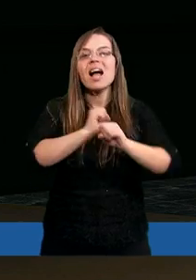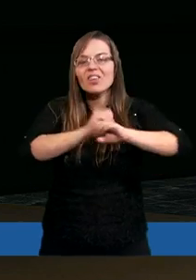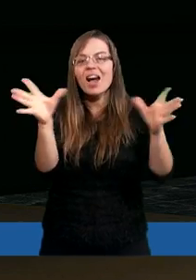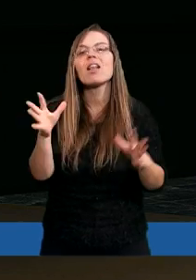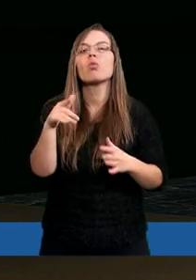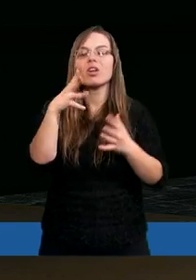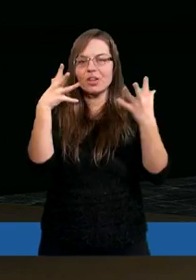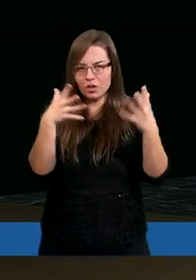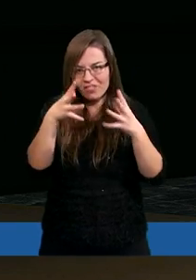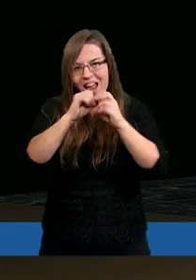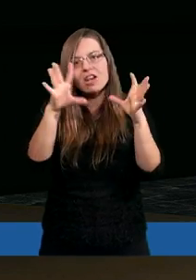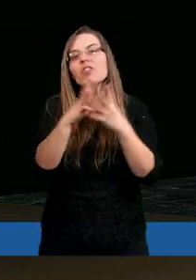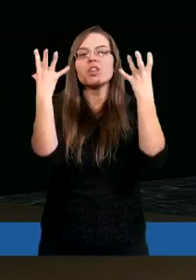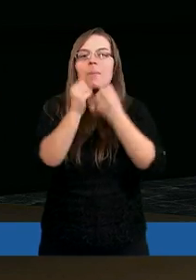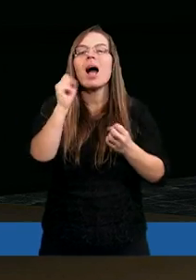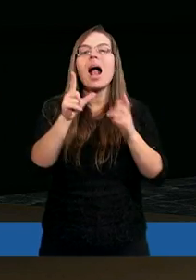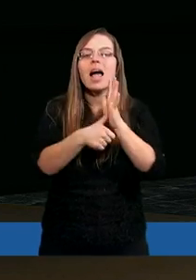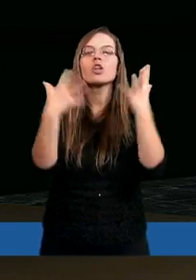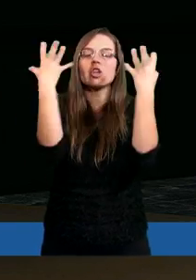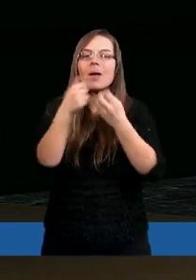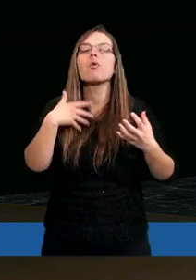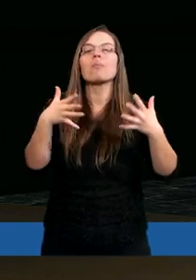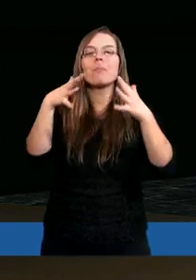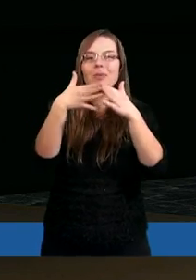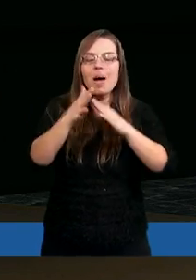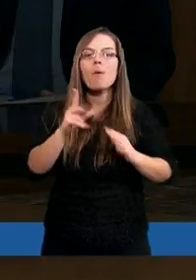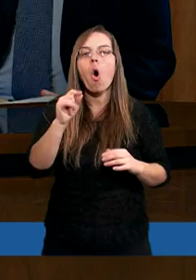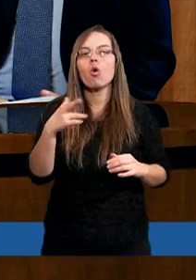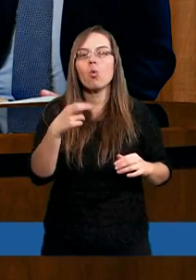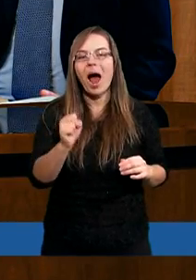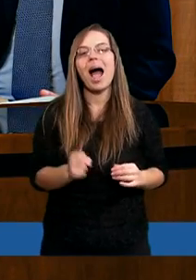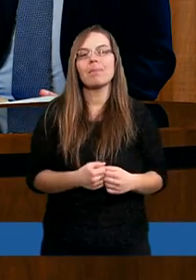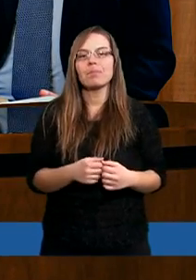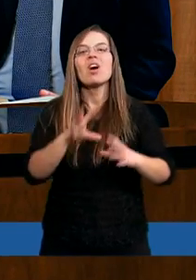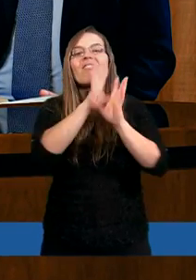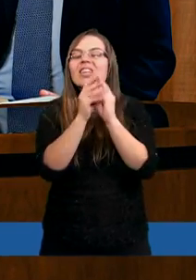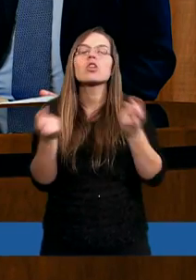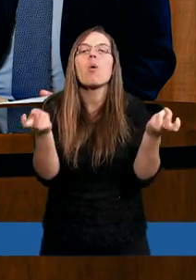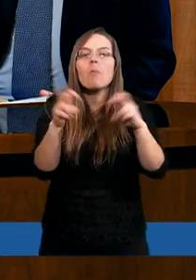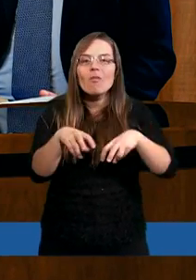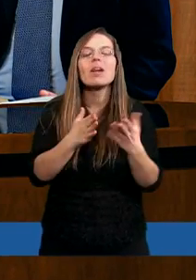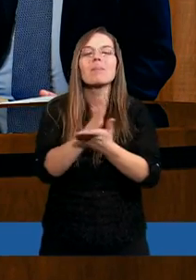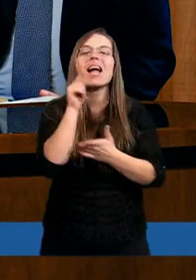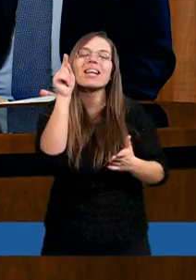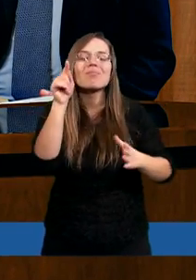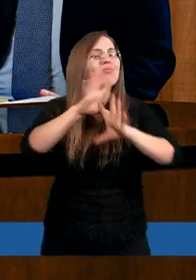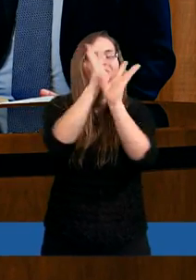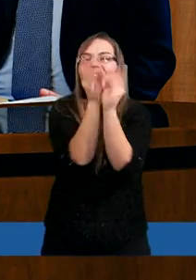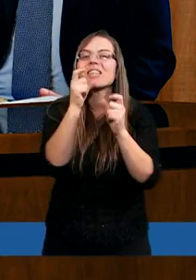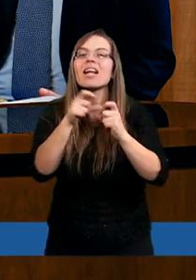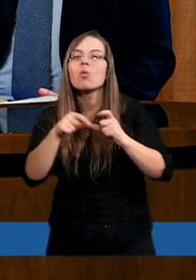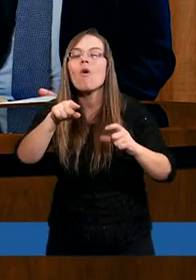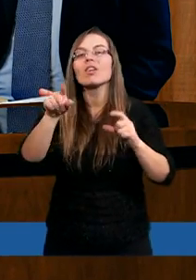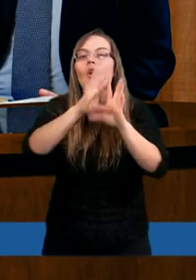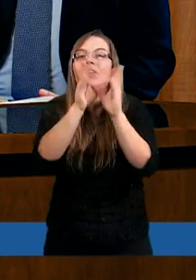A światłość świeci w ciemności, lecz ciemność jej nie przemogła. Tak. Wszystko powstało przez niego. Przez to